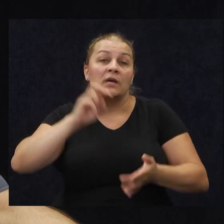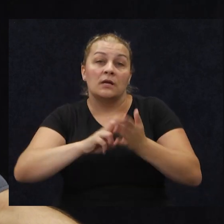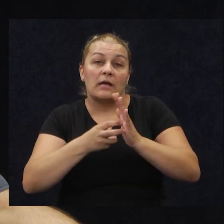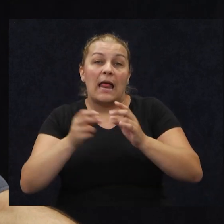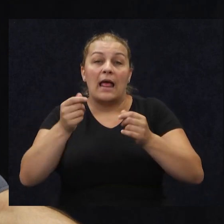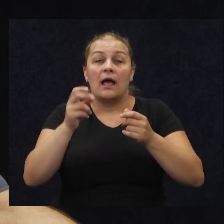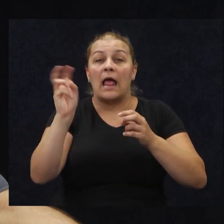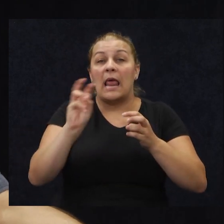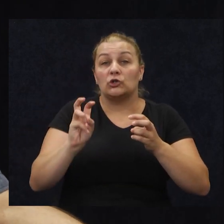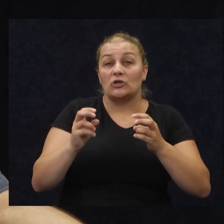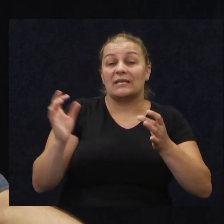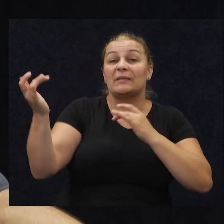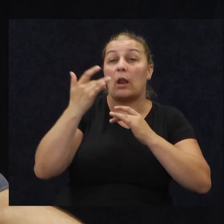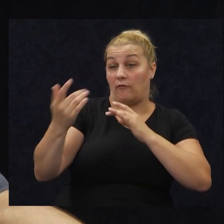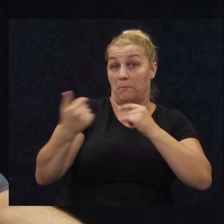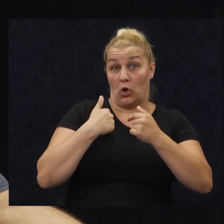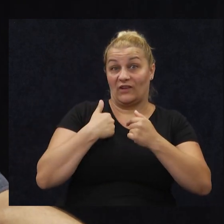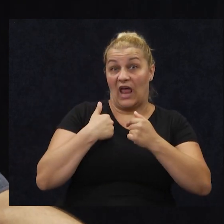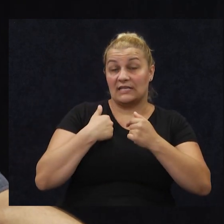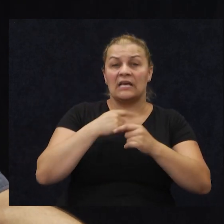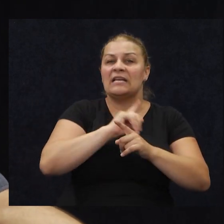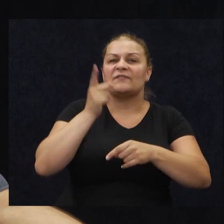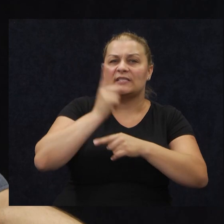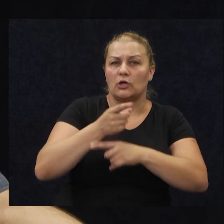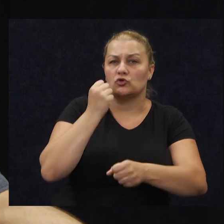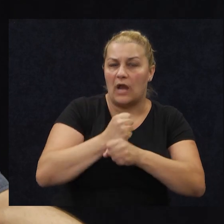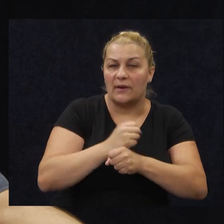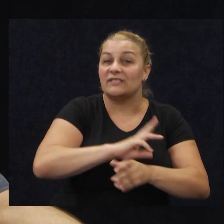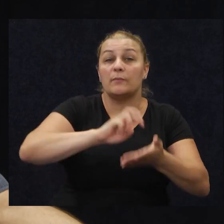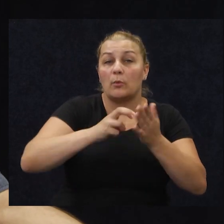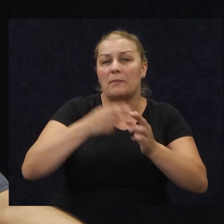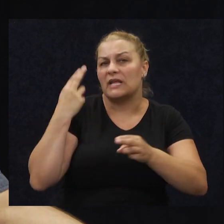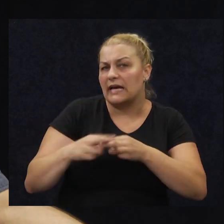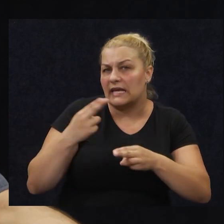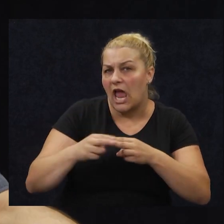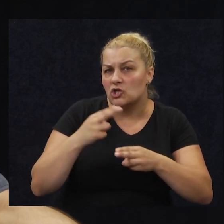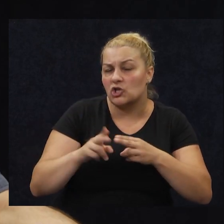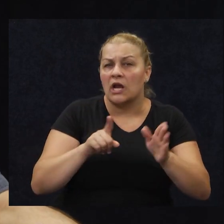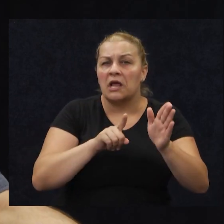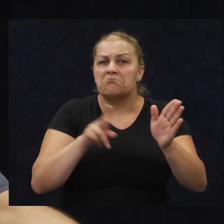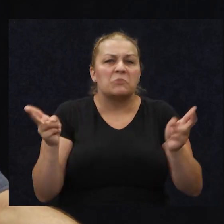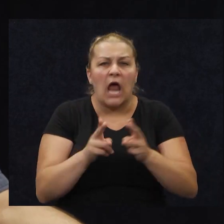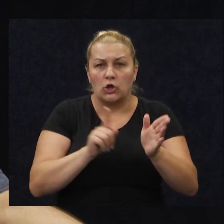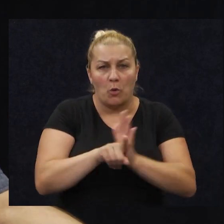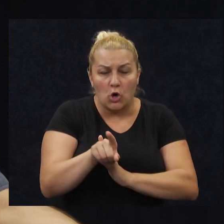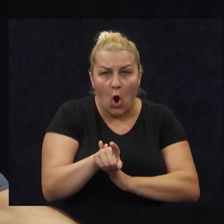elektronskim djelovanjima protiv nas. Sve zadačje su odrađene, svi problemi su rješeni u roku vrlo kratko.